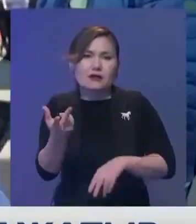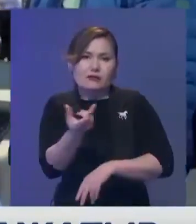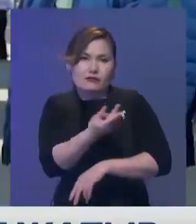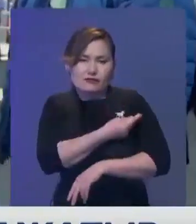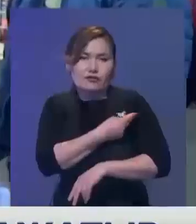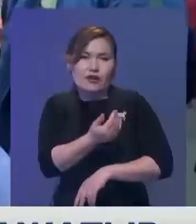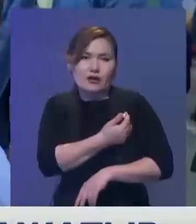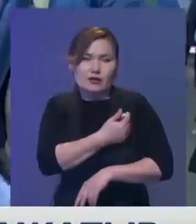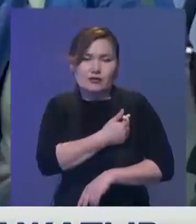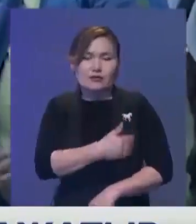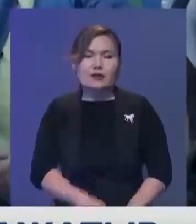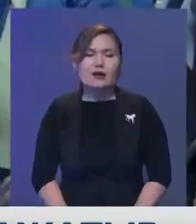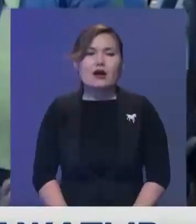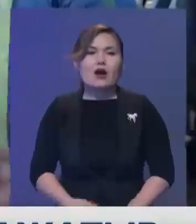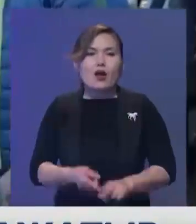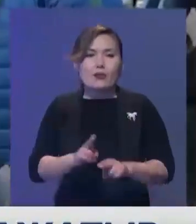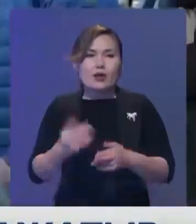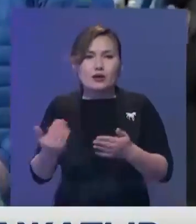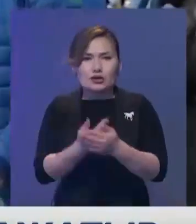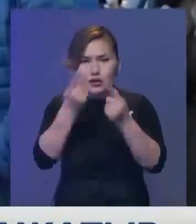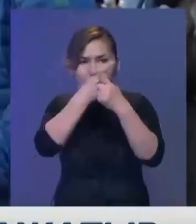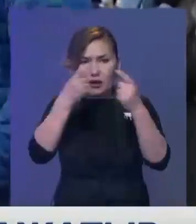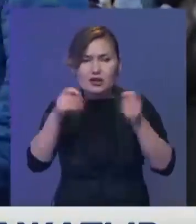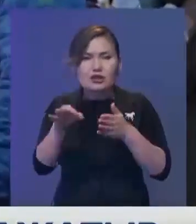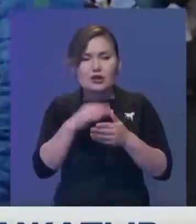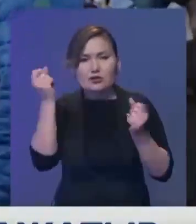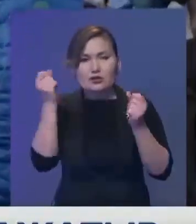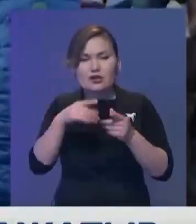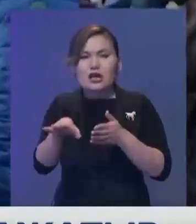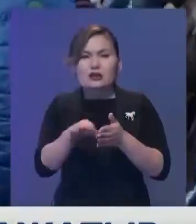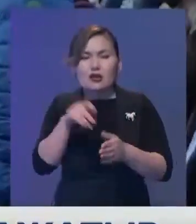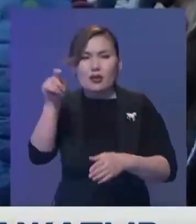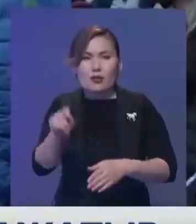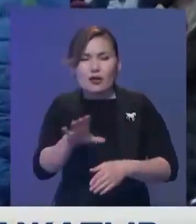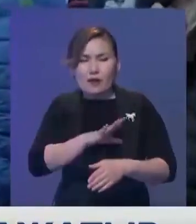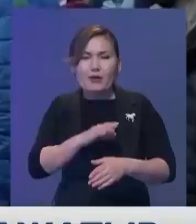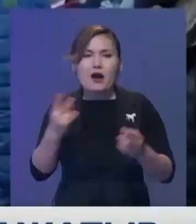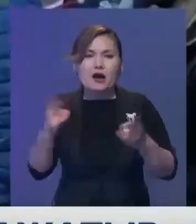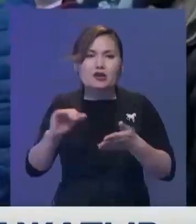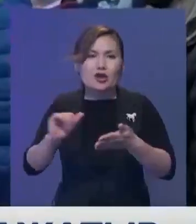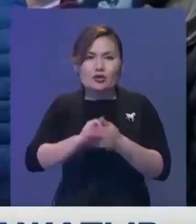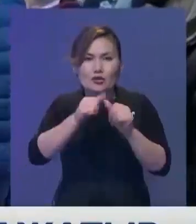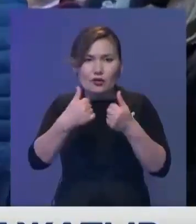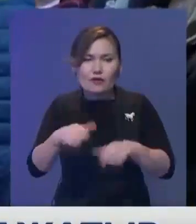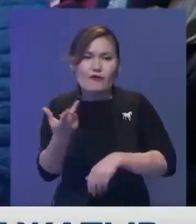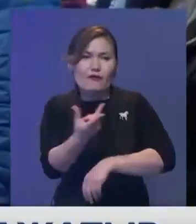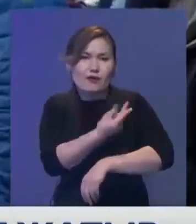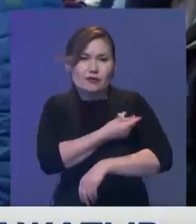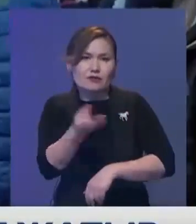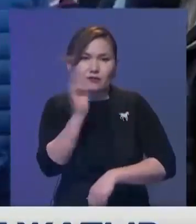Біз бұл жаңалықты естес алыстымен осында бірден келдік. Қажетті құжаттарды толтырдықта вакциналауға жазылдық.